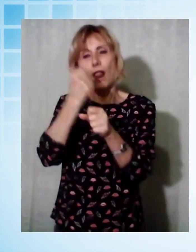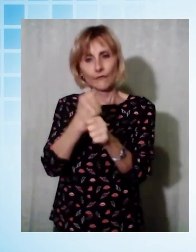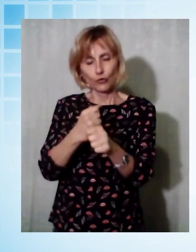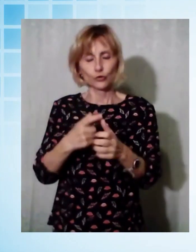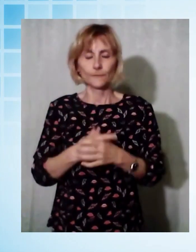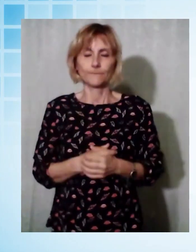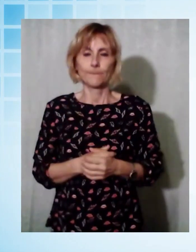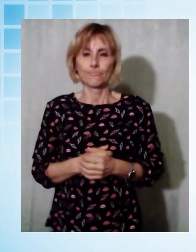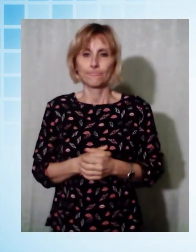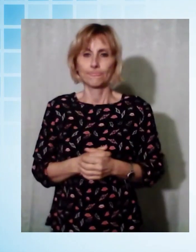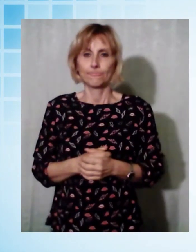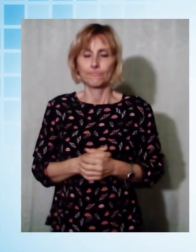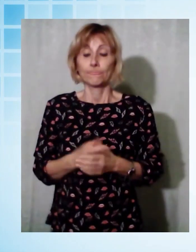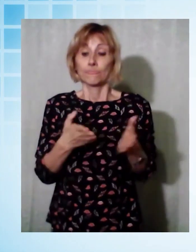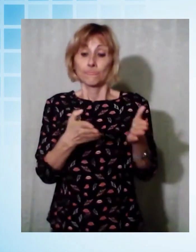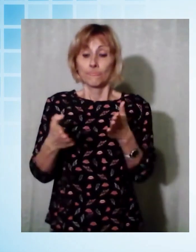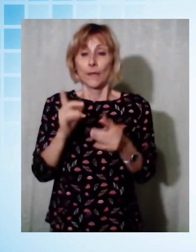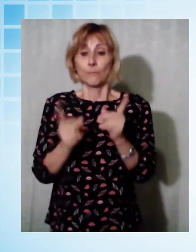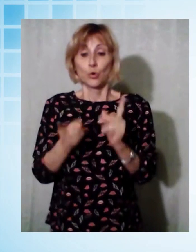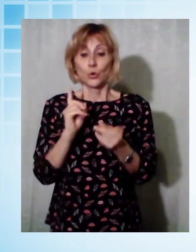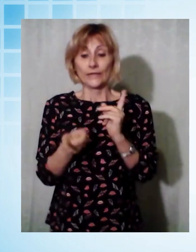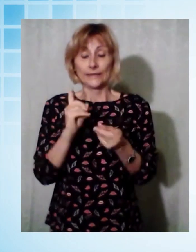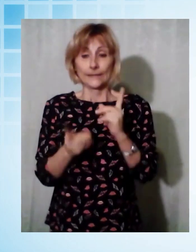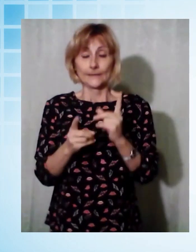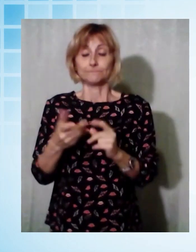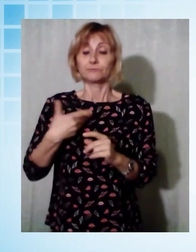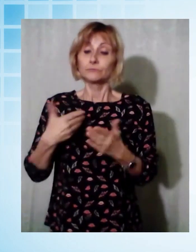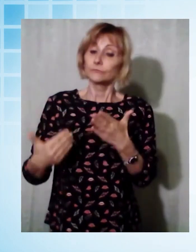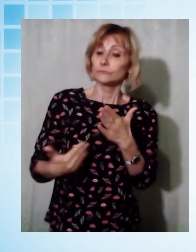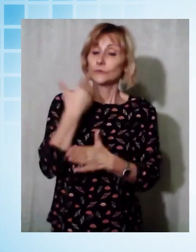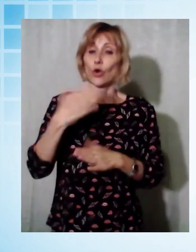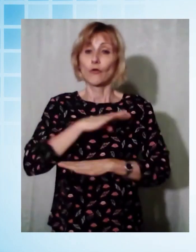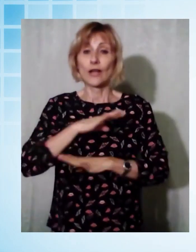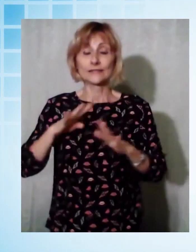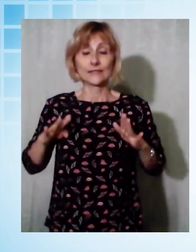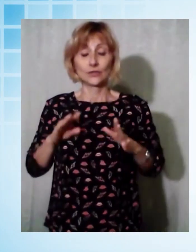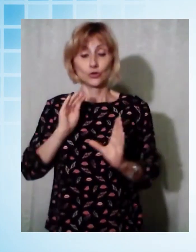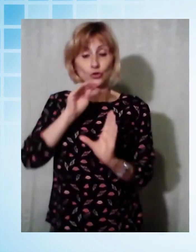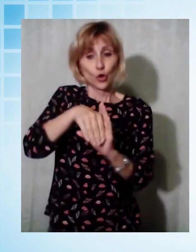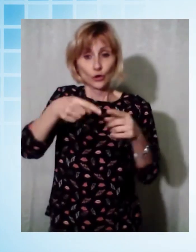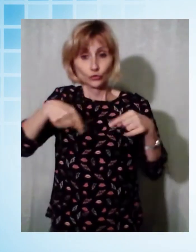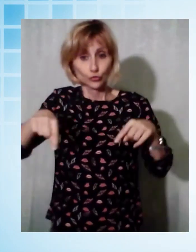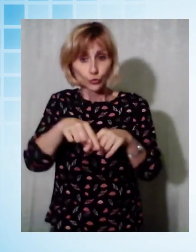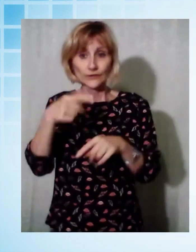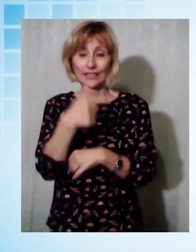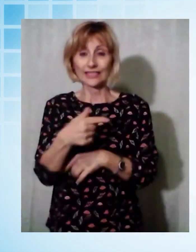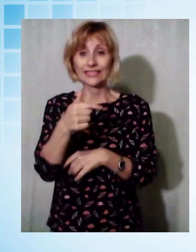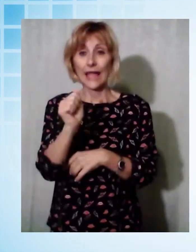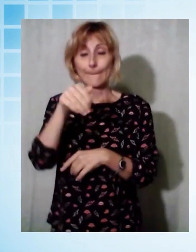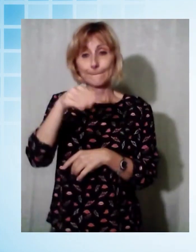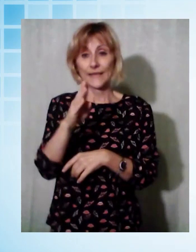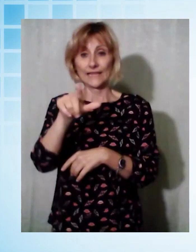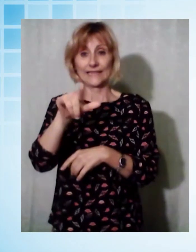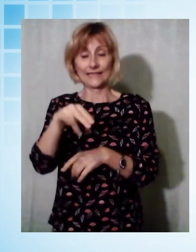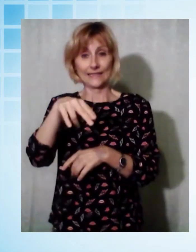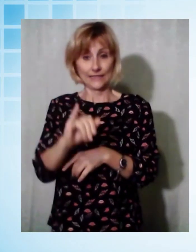Spazio alla politica, c'è un nuovo assessore all'interno della Giunta Tambellini dopo che, come ricorderete,